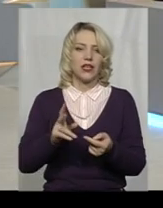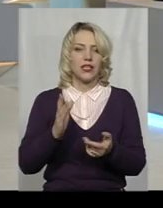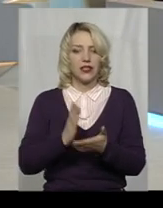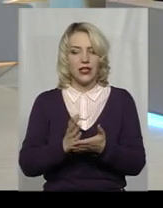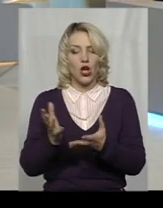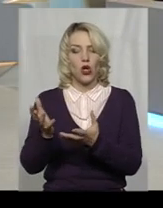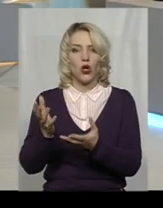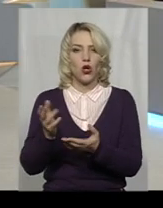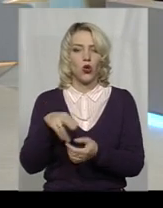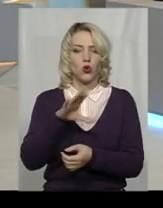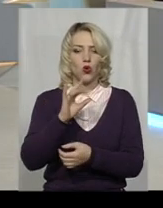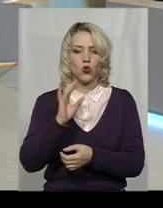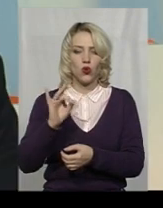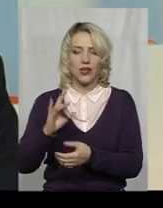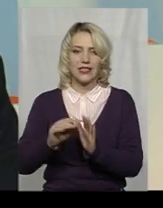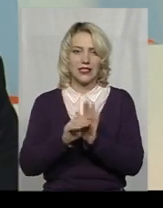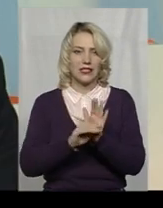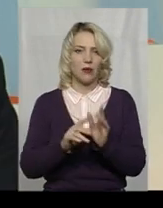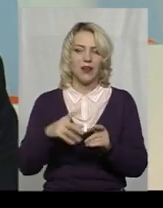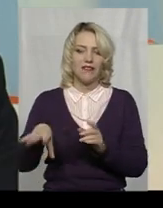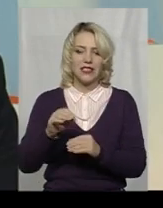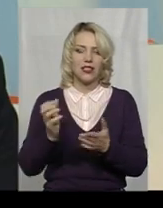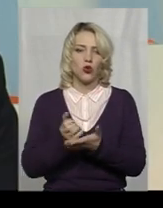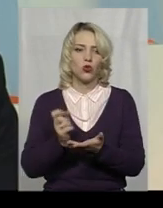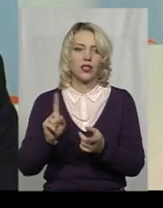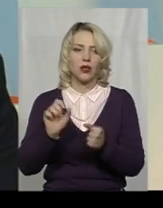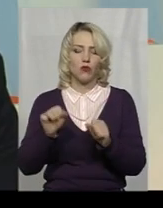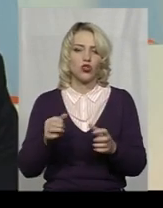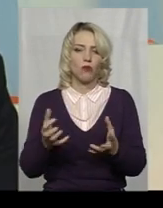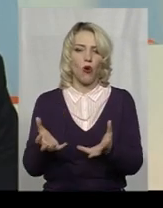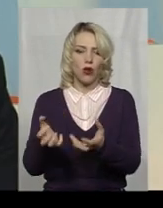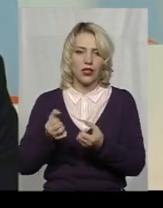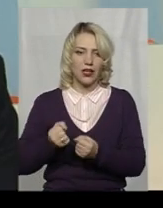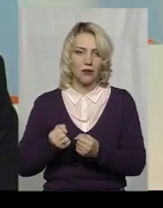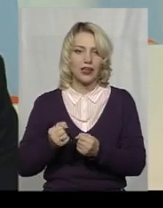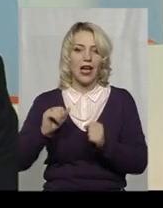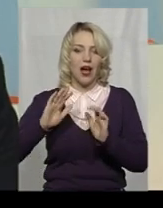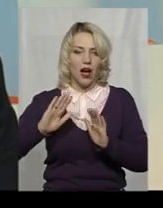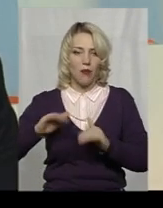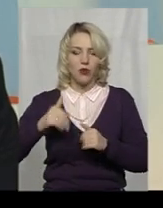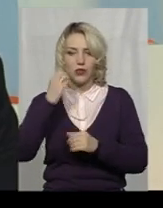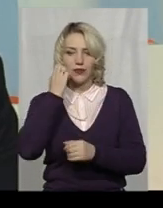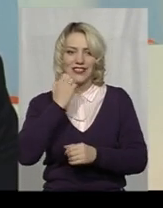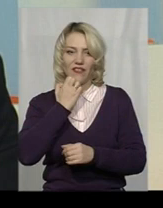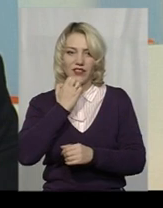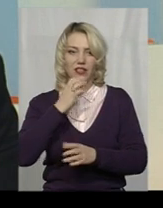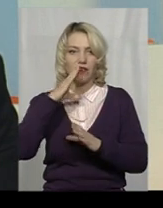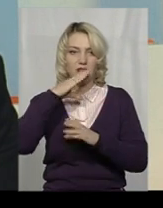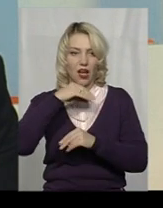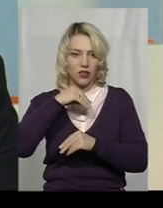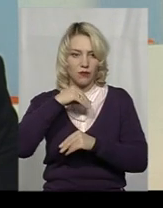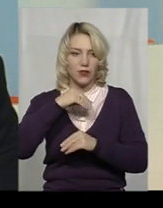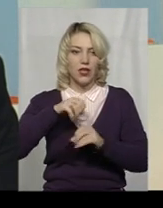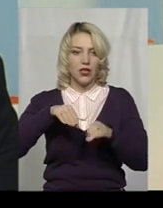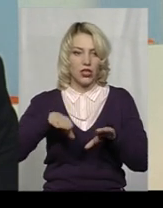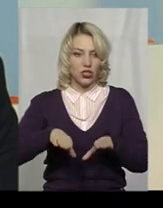система, донорна система. Це є всі ті доходи, які ми можемо отримати. І, відповідно, потім завдяки вдалим, я сподіваюся,